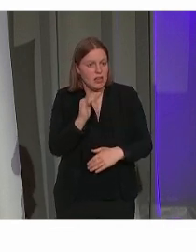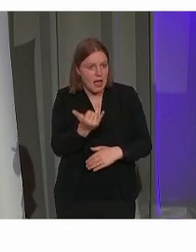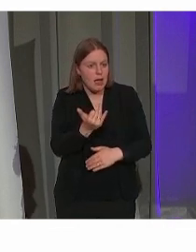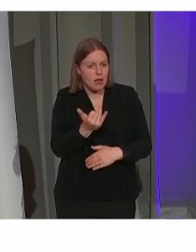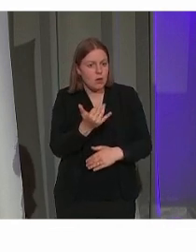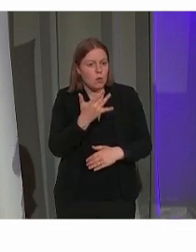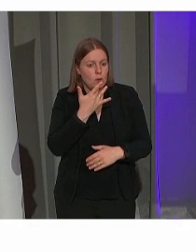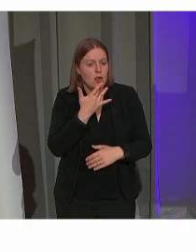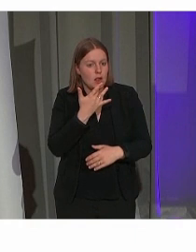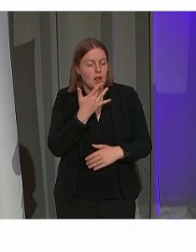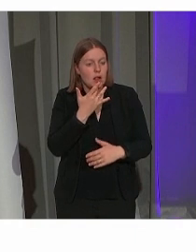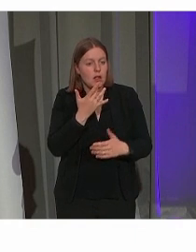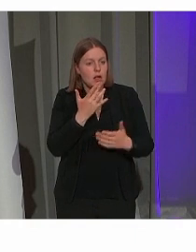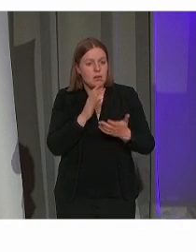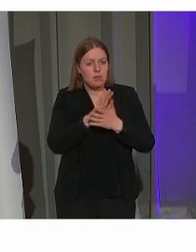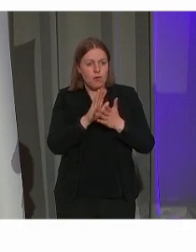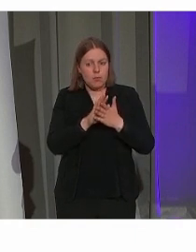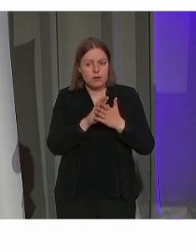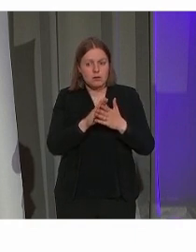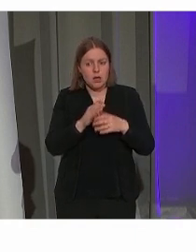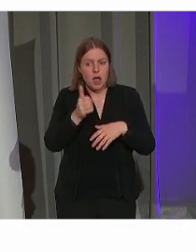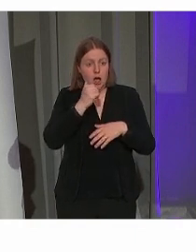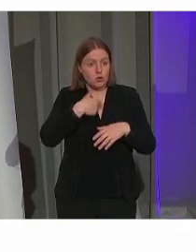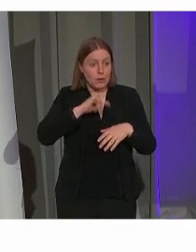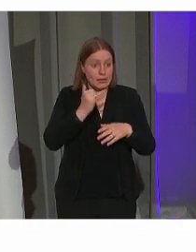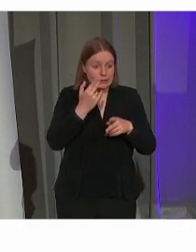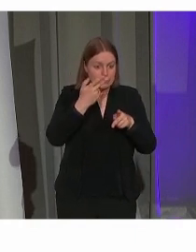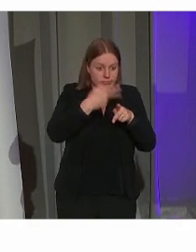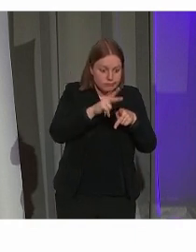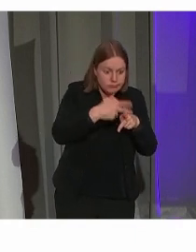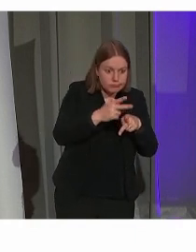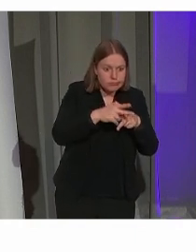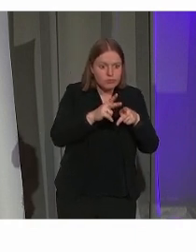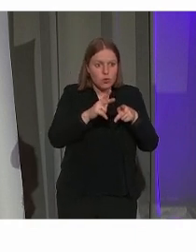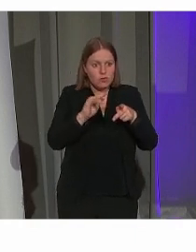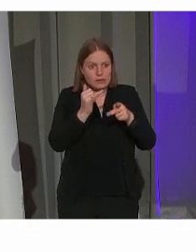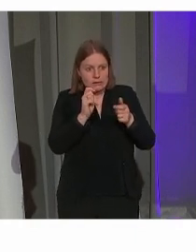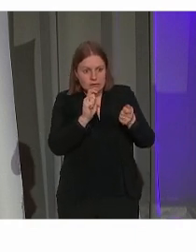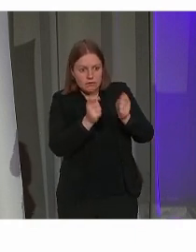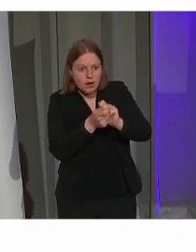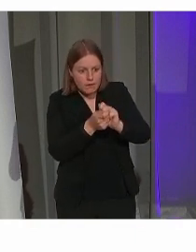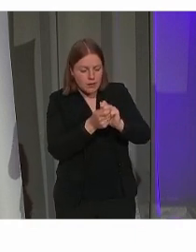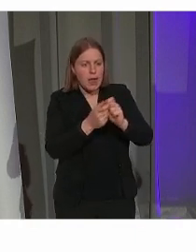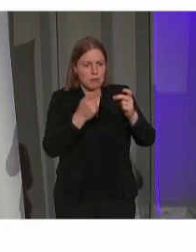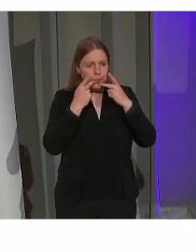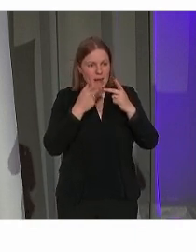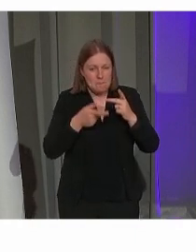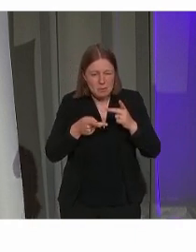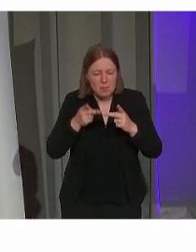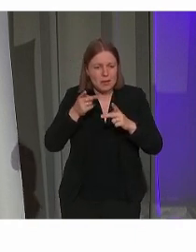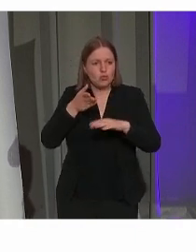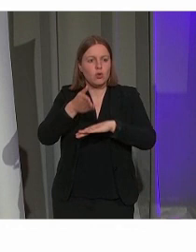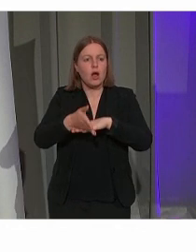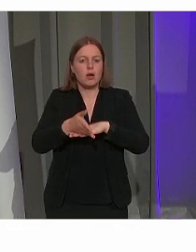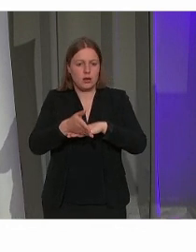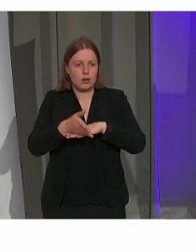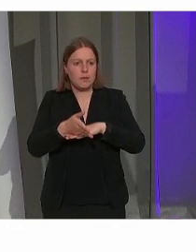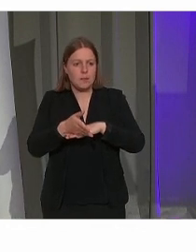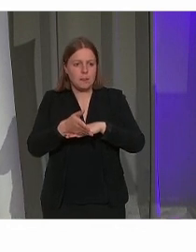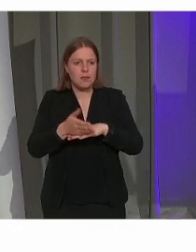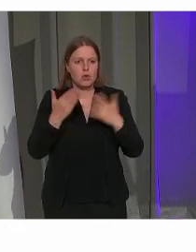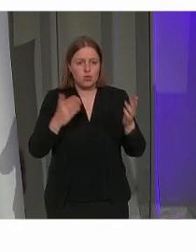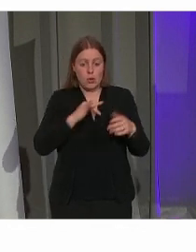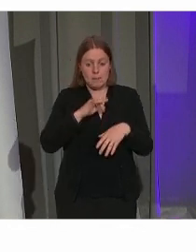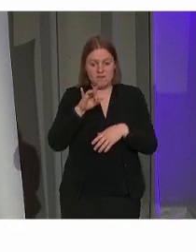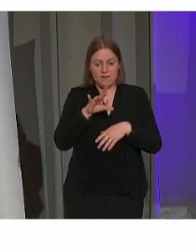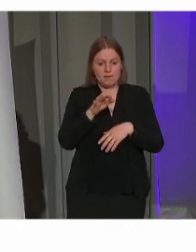En we doen dat heel concreet, we elke keer als we restaureren, of als we een ingreep doen, te zorgen dat er stappen vooruit worden gezet. Momenteel zijn we op onze